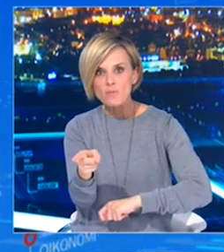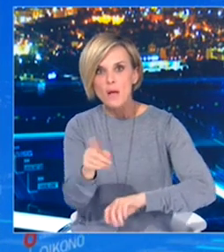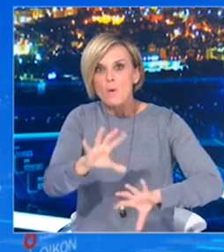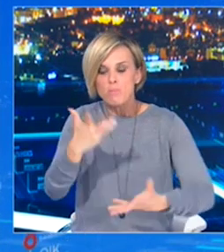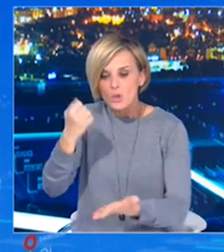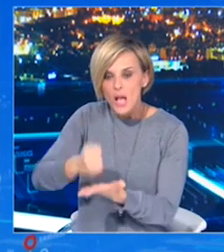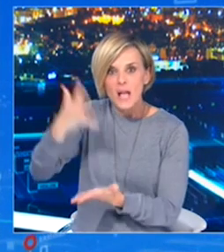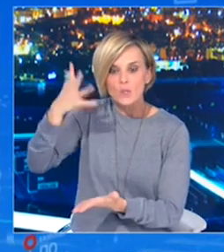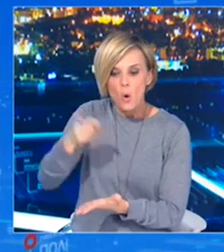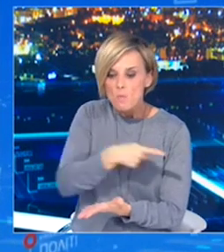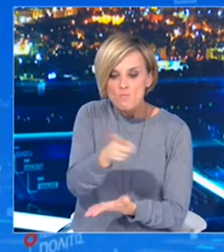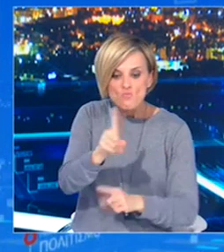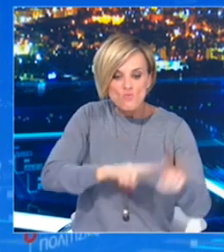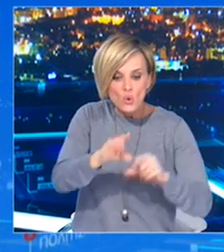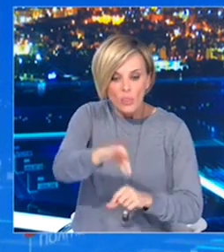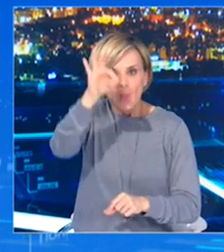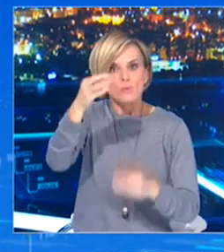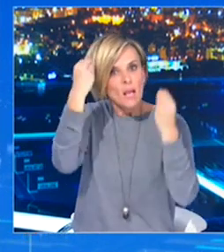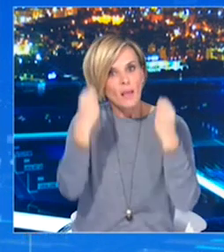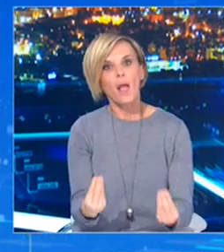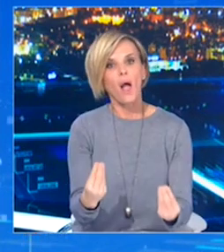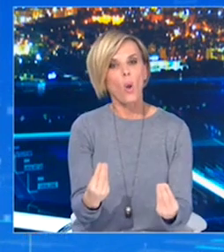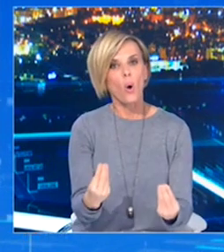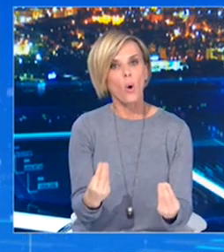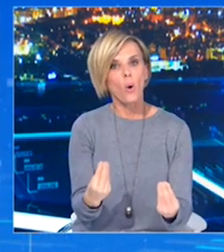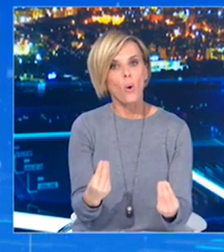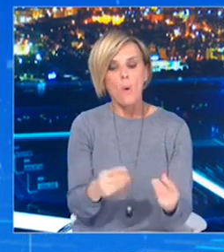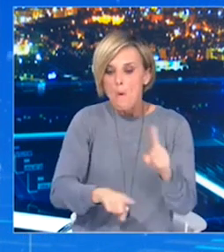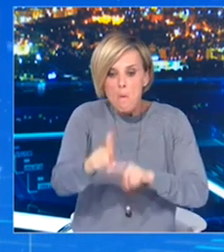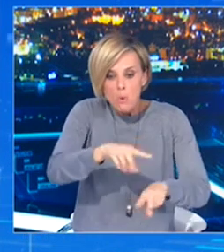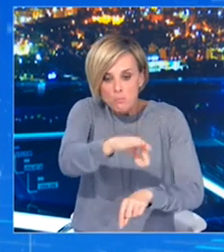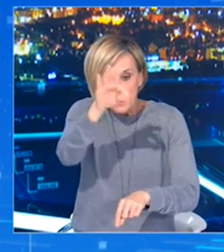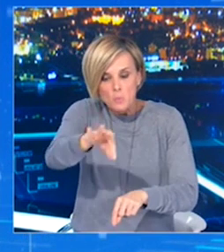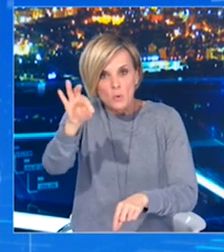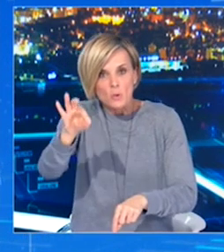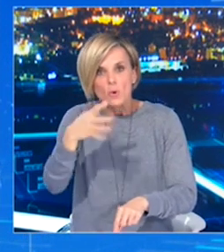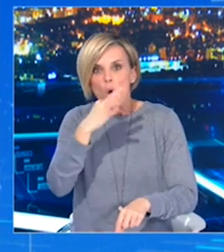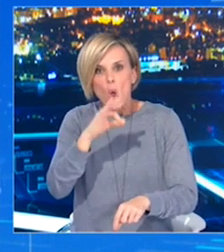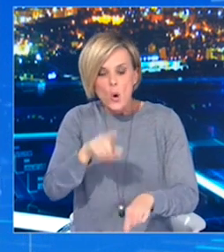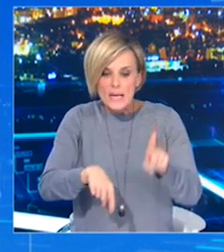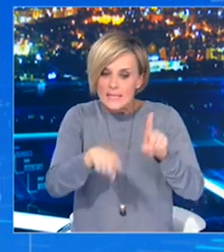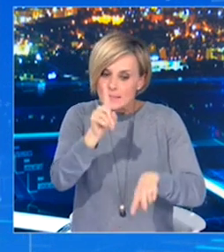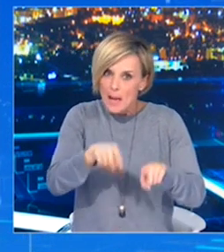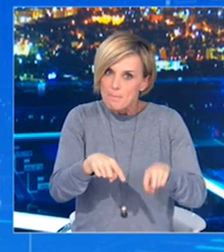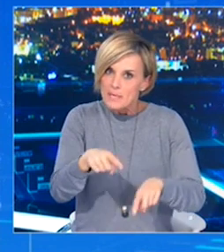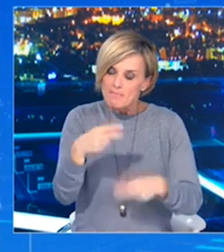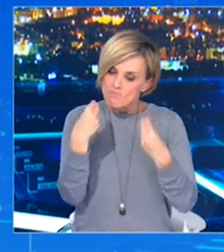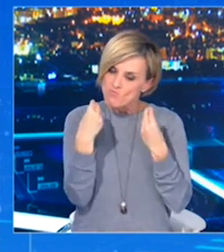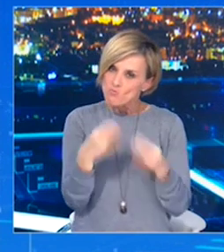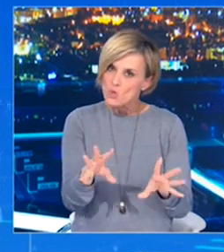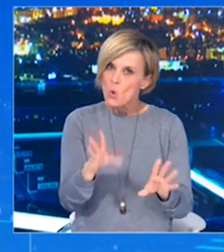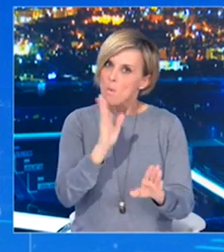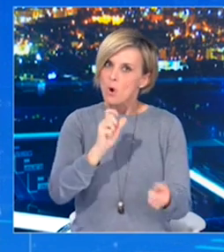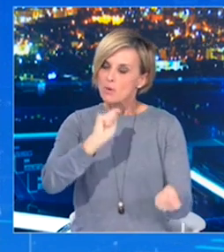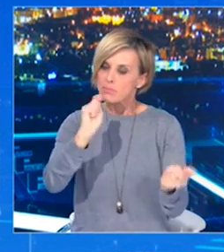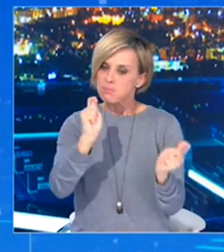Σχετικά με το ποιο εμβόλιο είναι καλύτερο, διότι διαβάζουμε πως δεν αποκλείεται κάποια να επιταχύνουν τις μεταλλάξεις του ιού και δεδομένου ότι ο